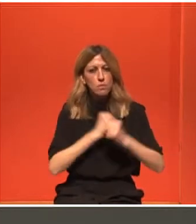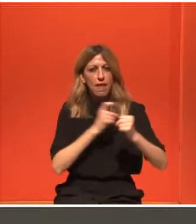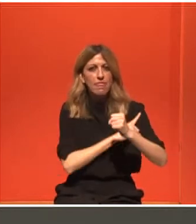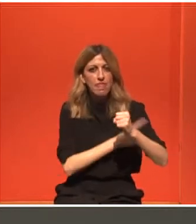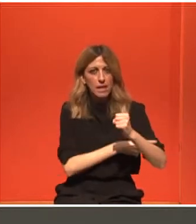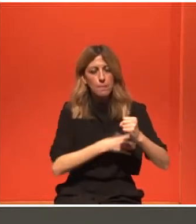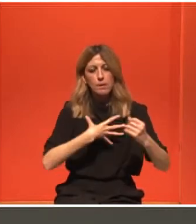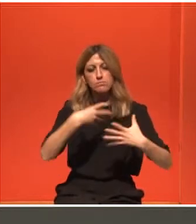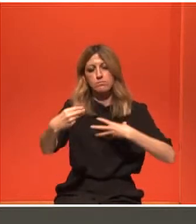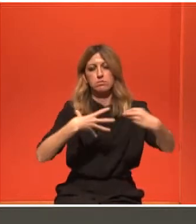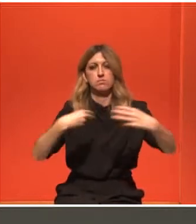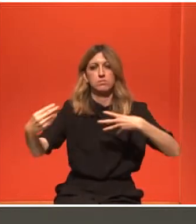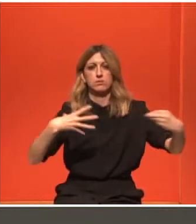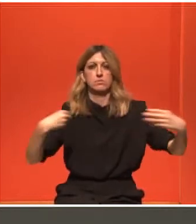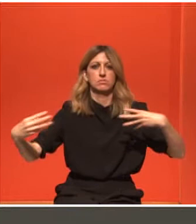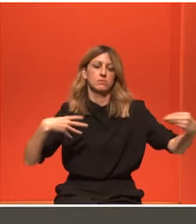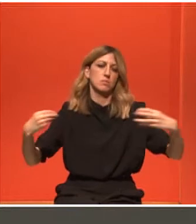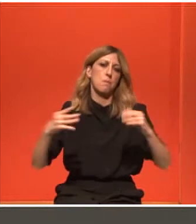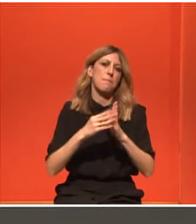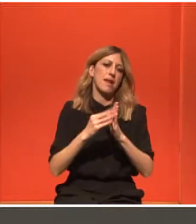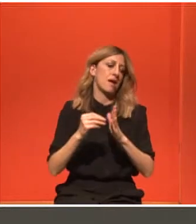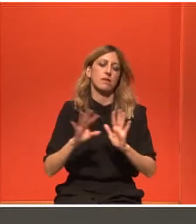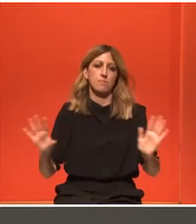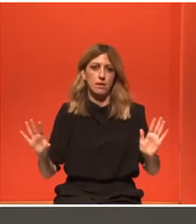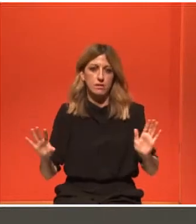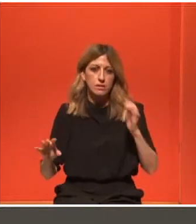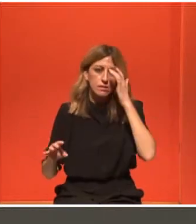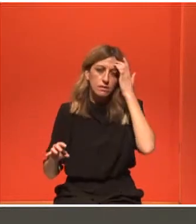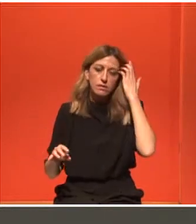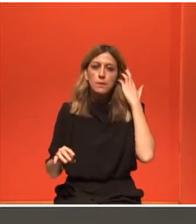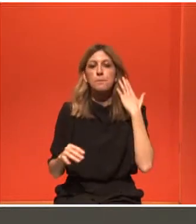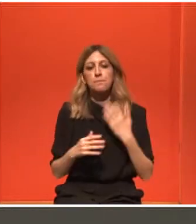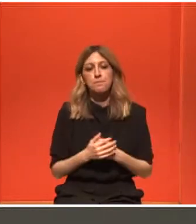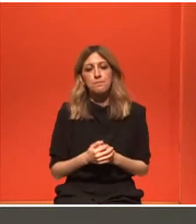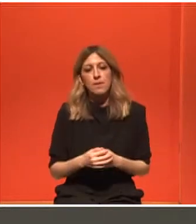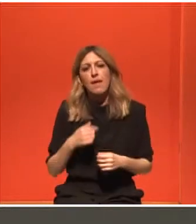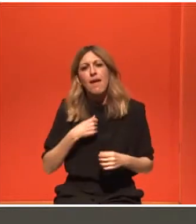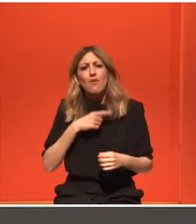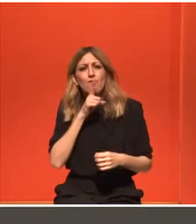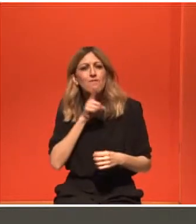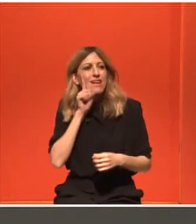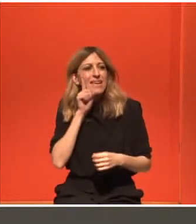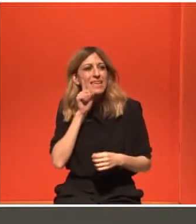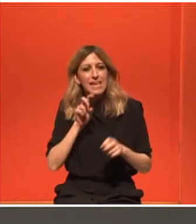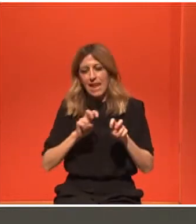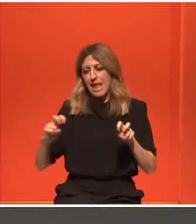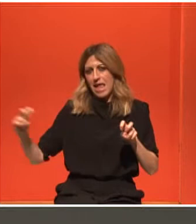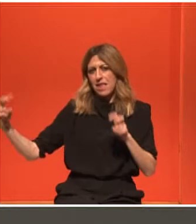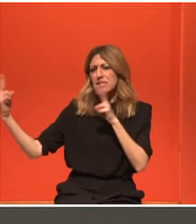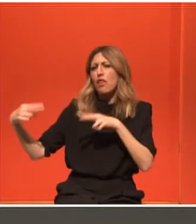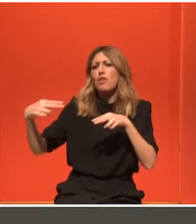ακριβώς πώς να ζήσουμε μετά. Γιατί ξέρω τώρα, χωρίς να τις έχω γνωρίσει από κοντά,